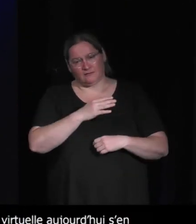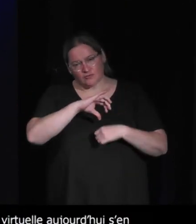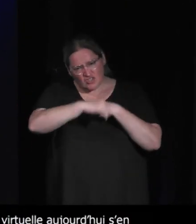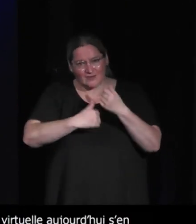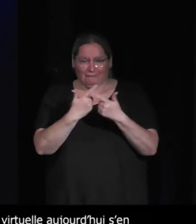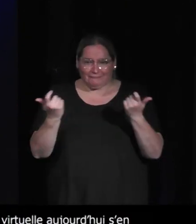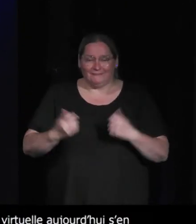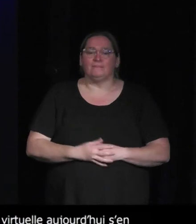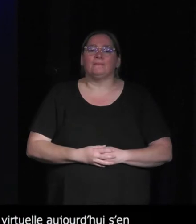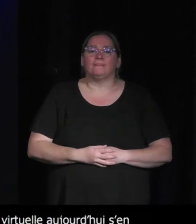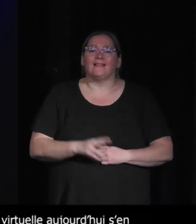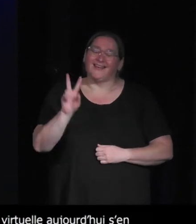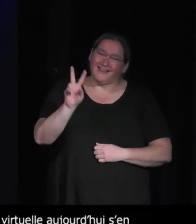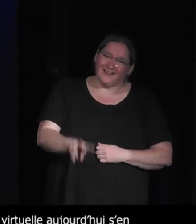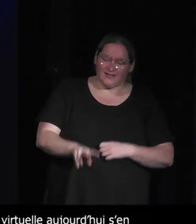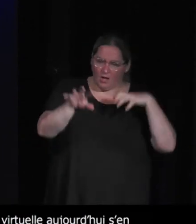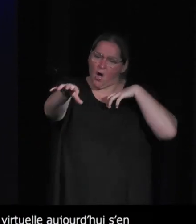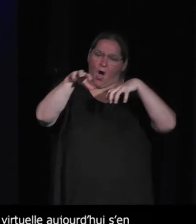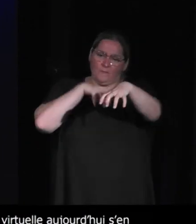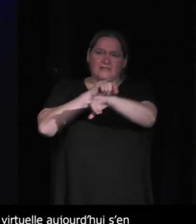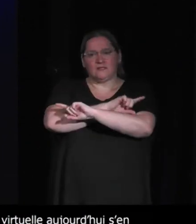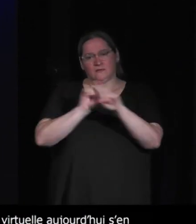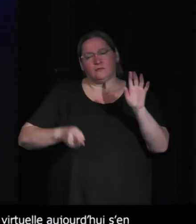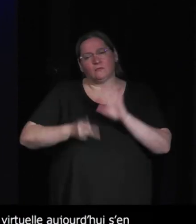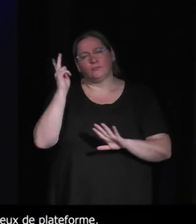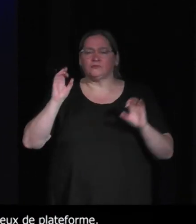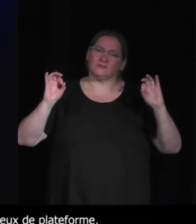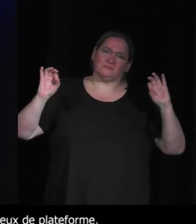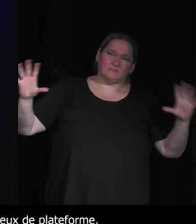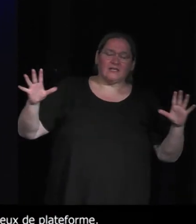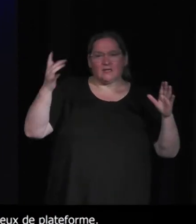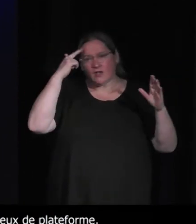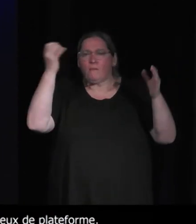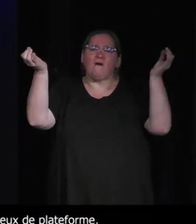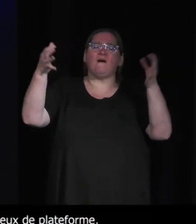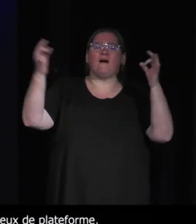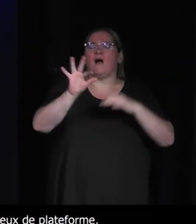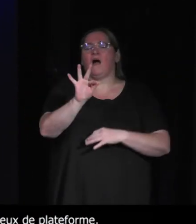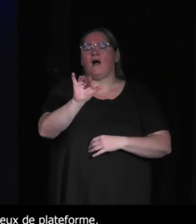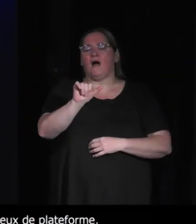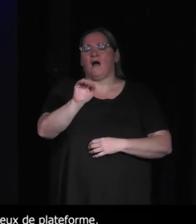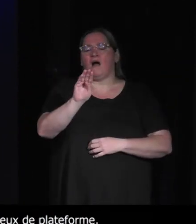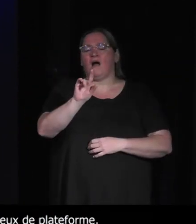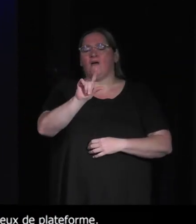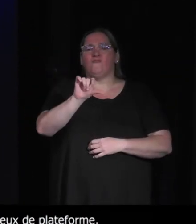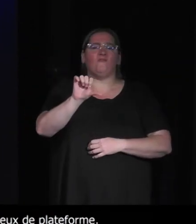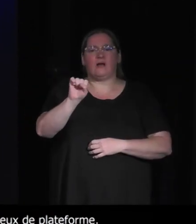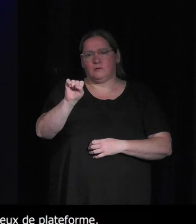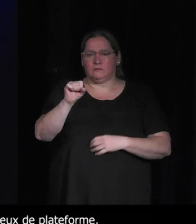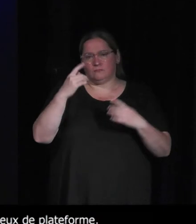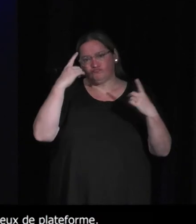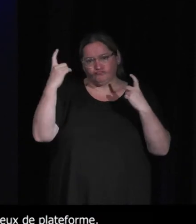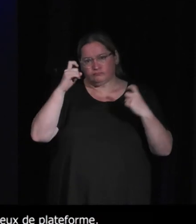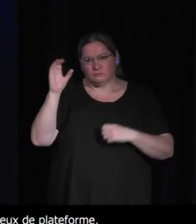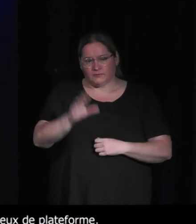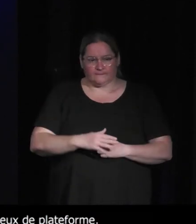bon là on n'est pas trop dans l'empathie animale on est plutôt dans la fable à la façon de la fontaine mais je crois que c'est très important de